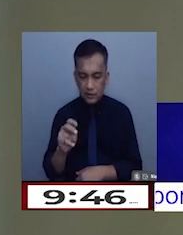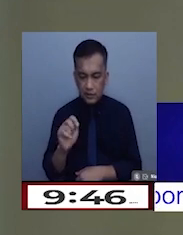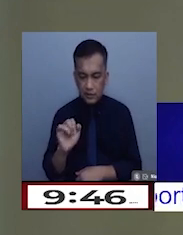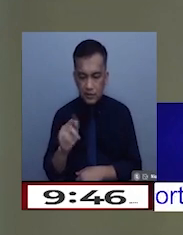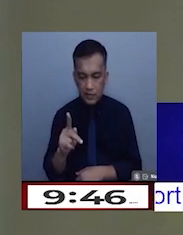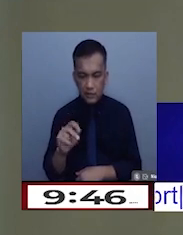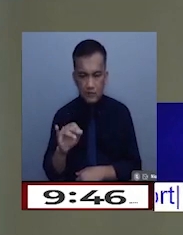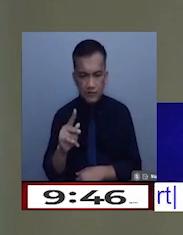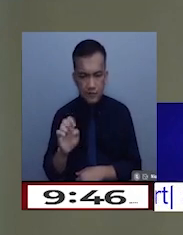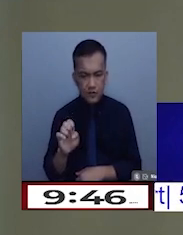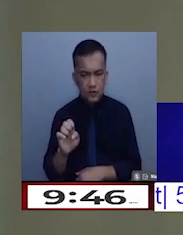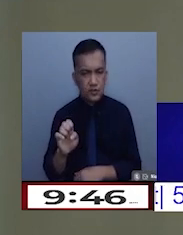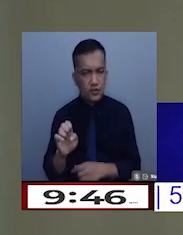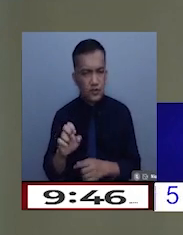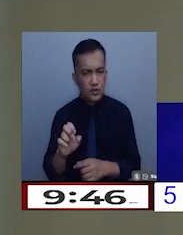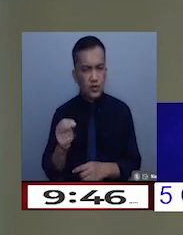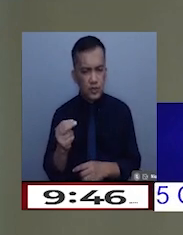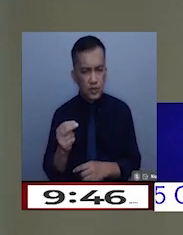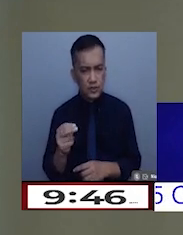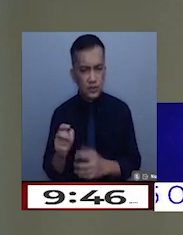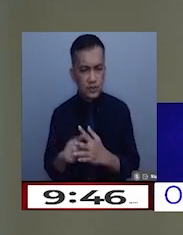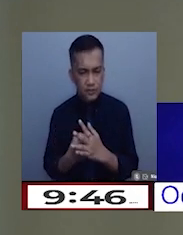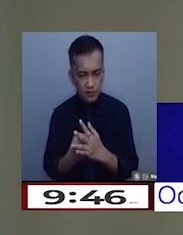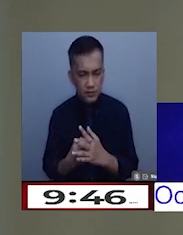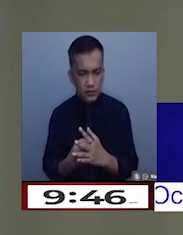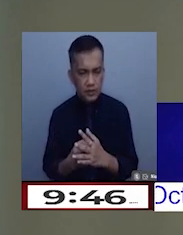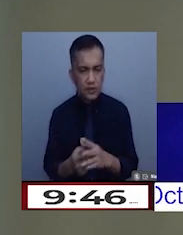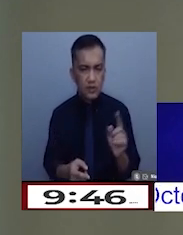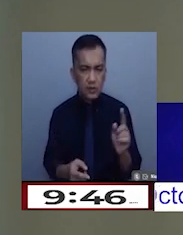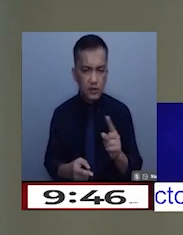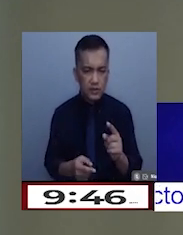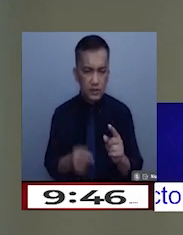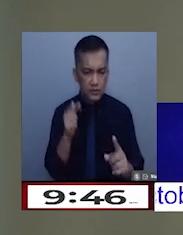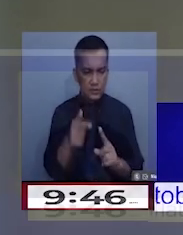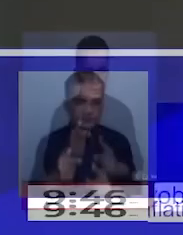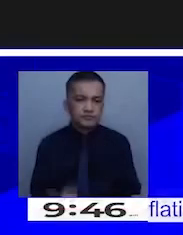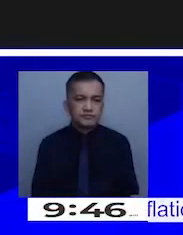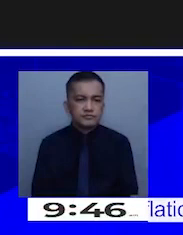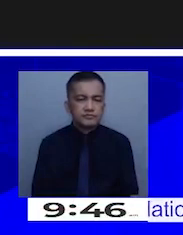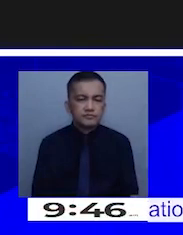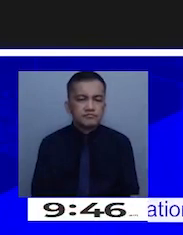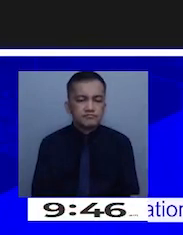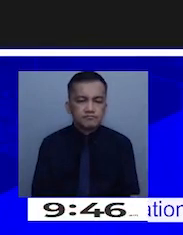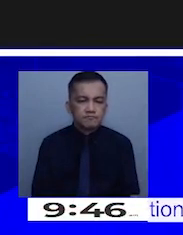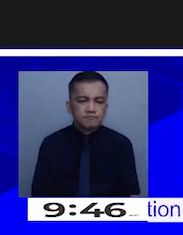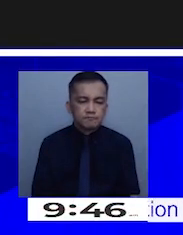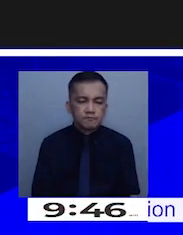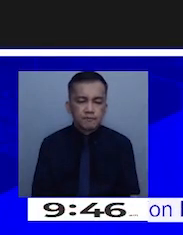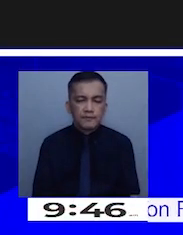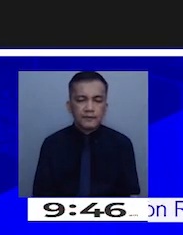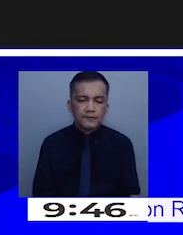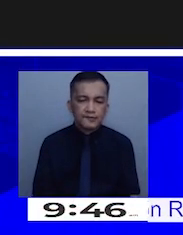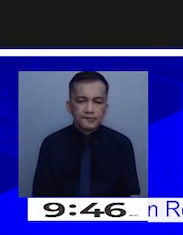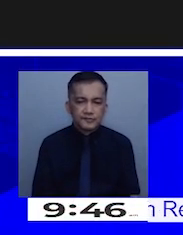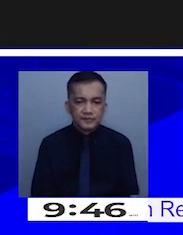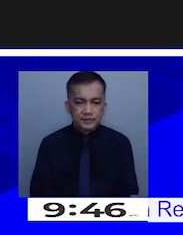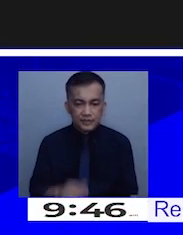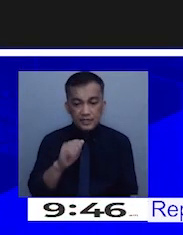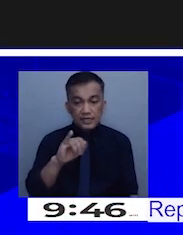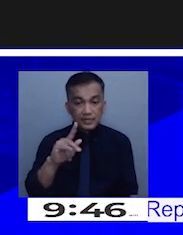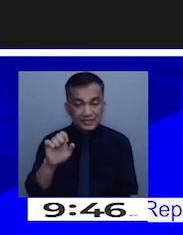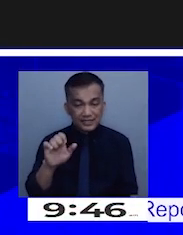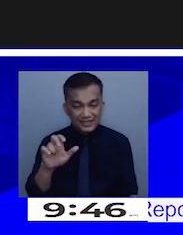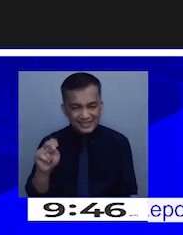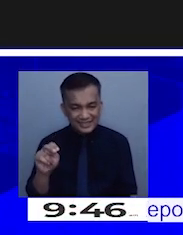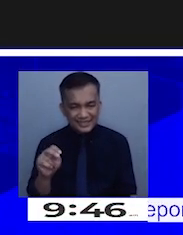Kailan po ito ulit sinimulan at ano po ang layunin nito? Okay, Eileen, siguro